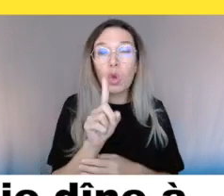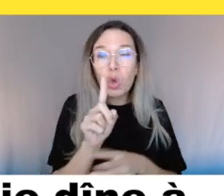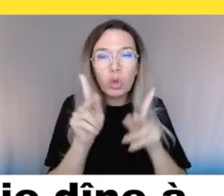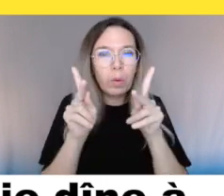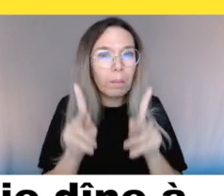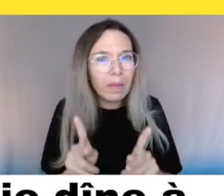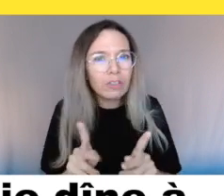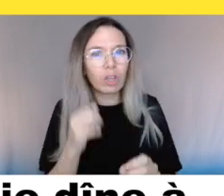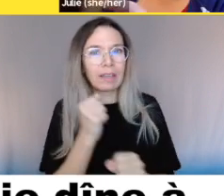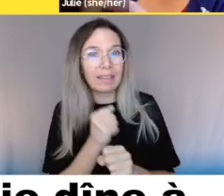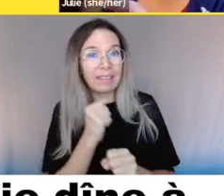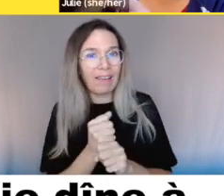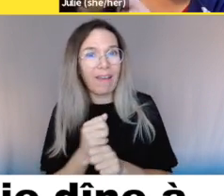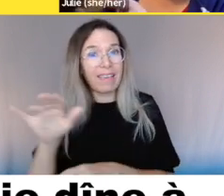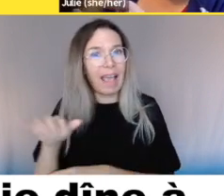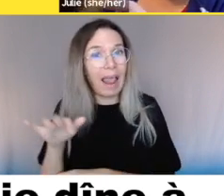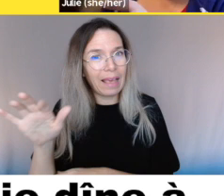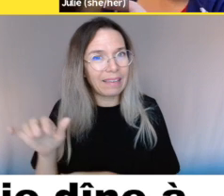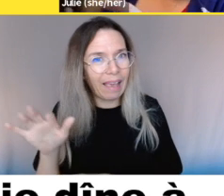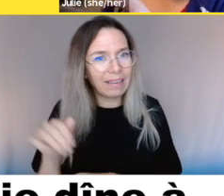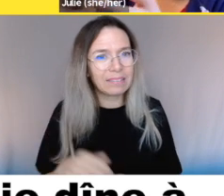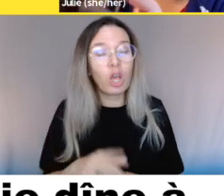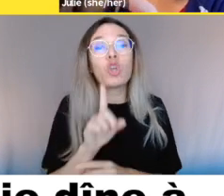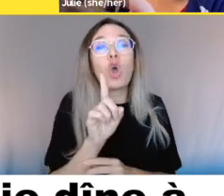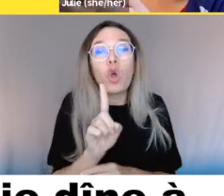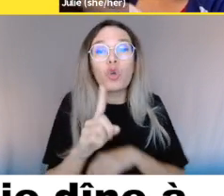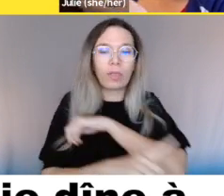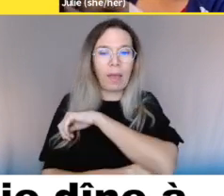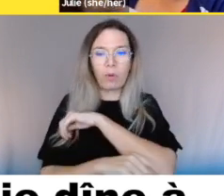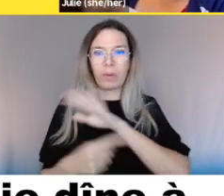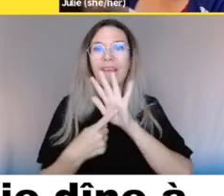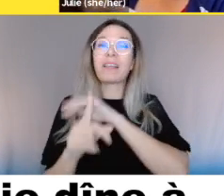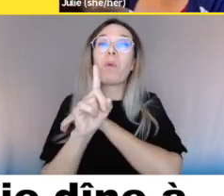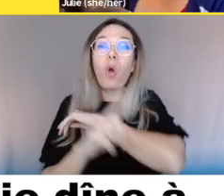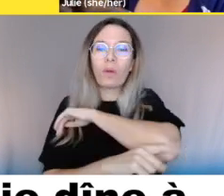Le respect des droits de la victime, donc ici,